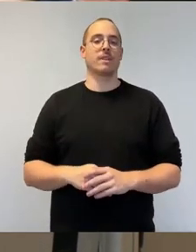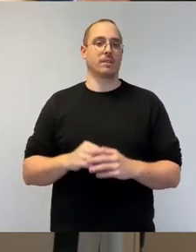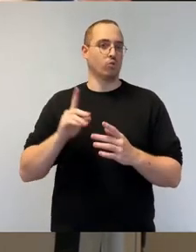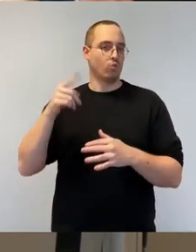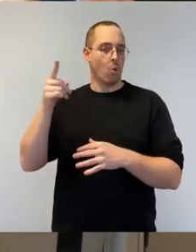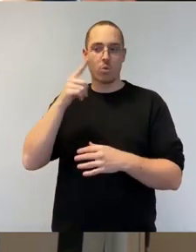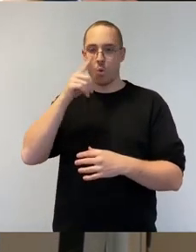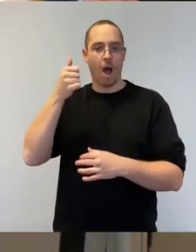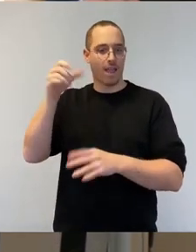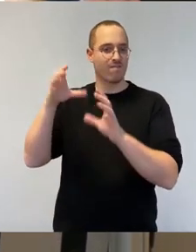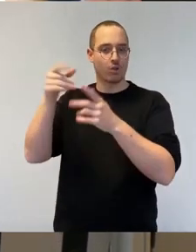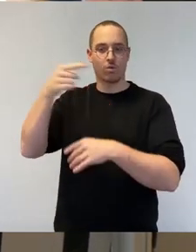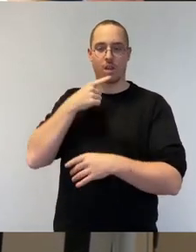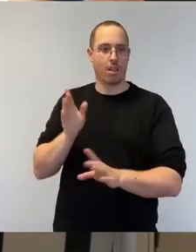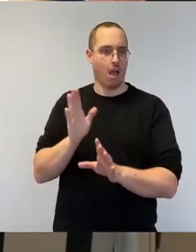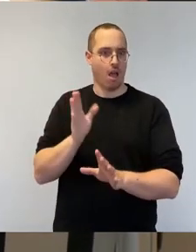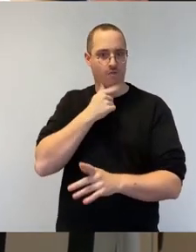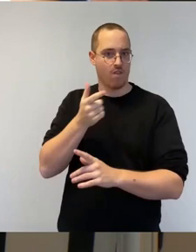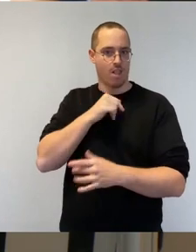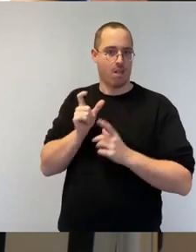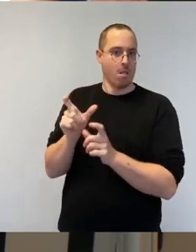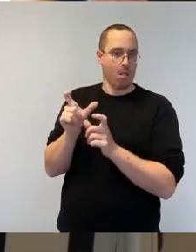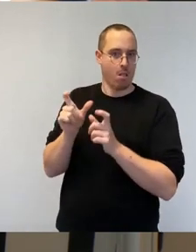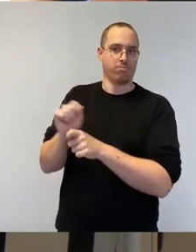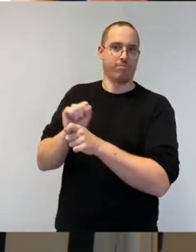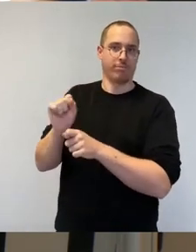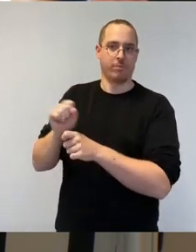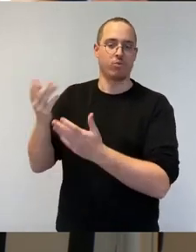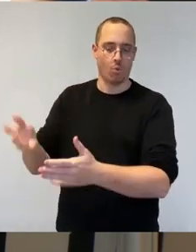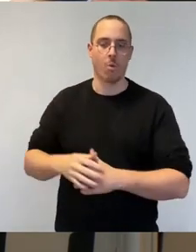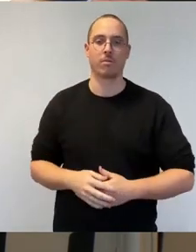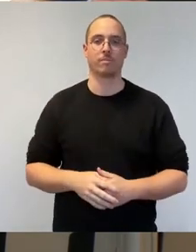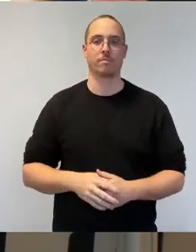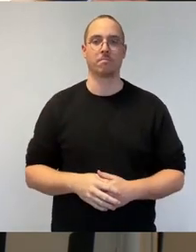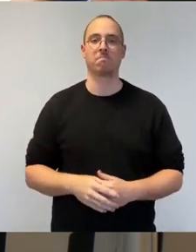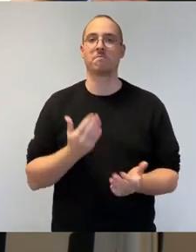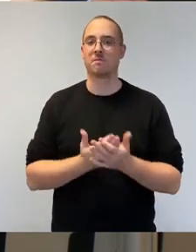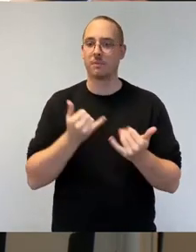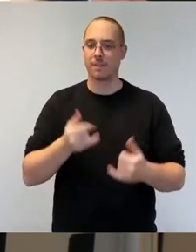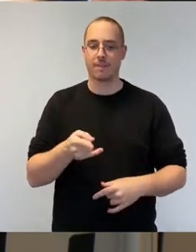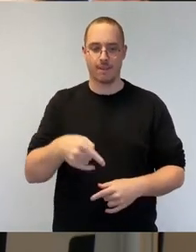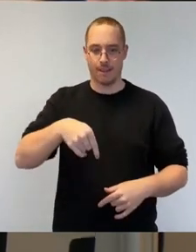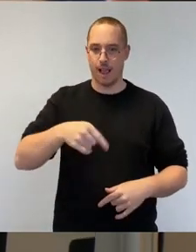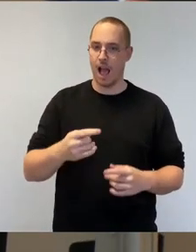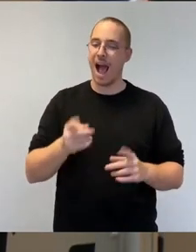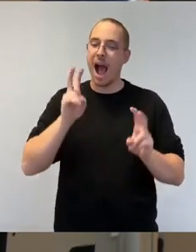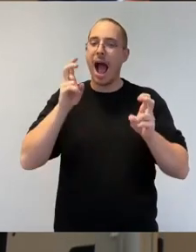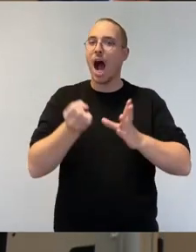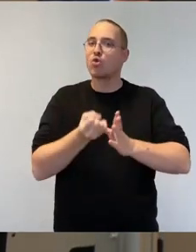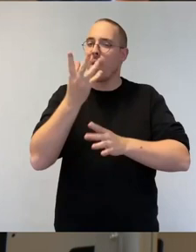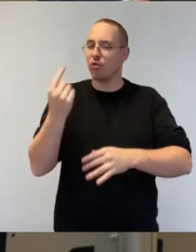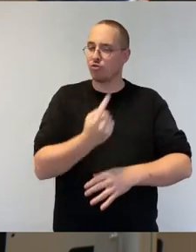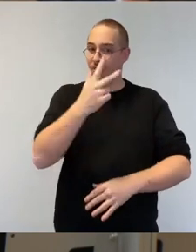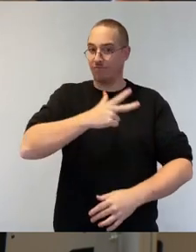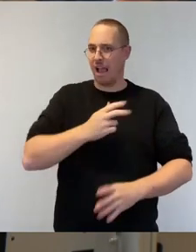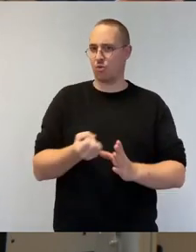beigetreten. Das heißt, die Aktualität dieser Aktuellen Stunde mag ich mal in Frage stellen. Die Länder unterstützen quasi dieses